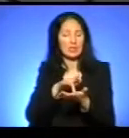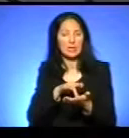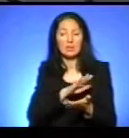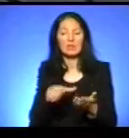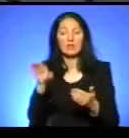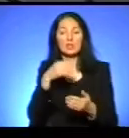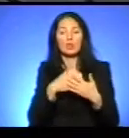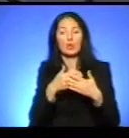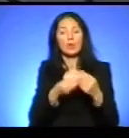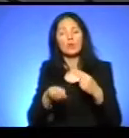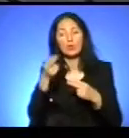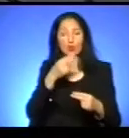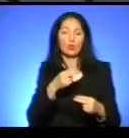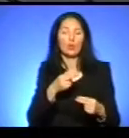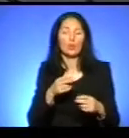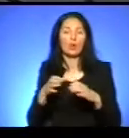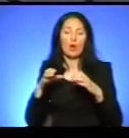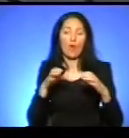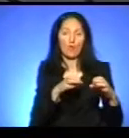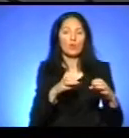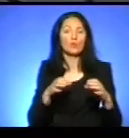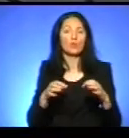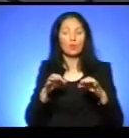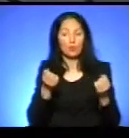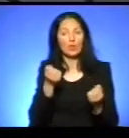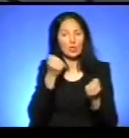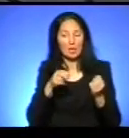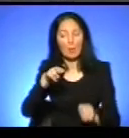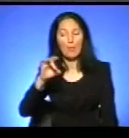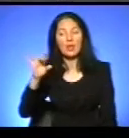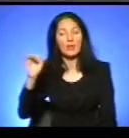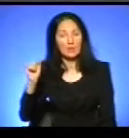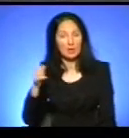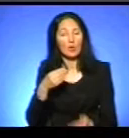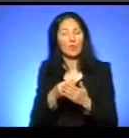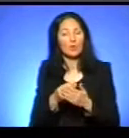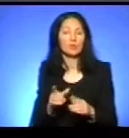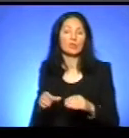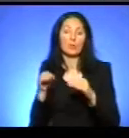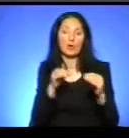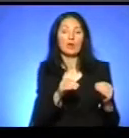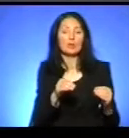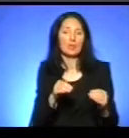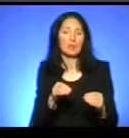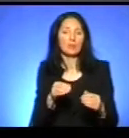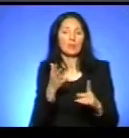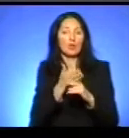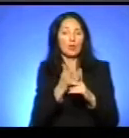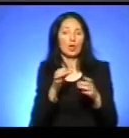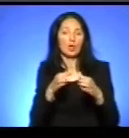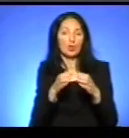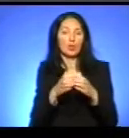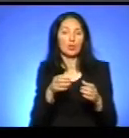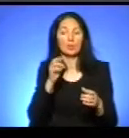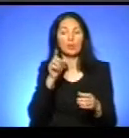відшкодовують, власне, перевізникам вартість перевезення своїх пільговиків. Тобто є такі громади, наприклад, Тернопіль, Тернопільський район, деякий там Шумський